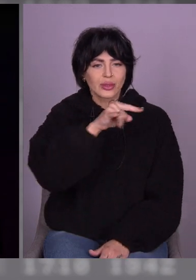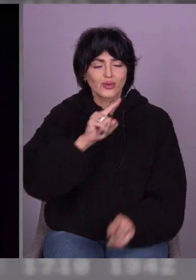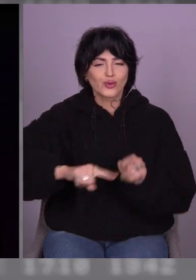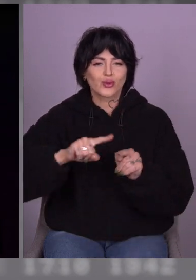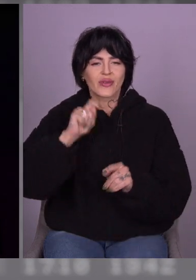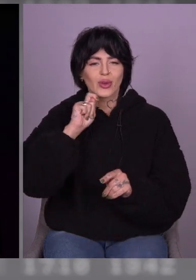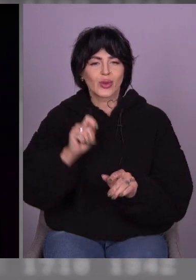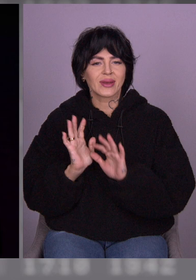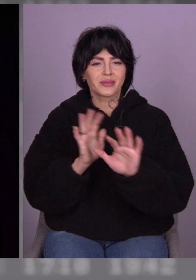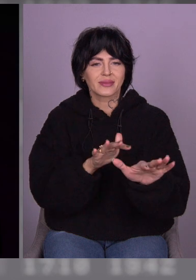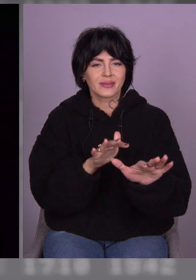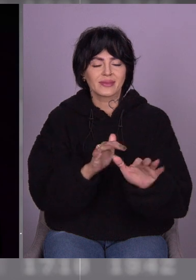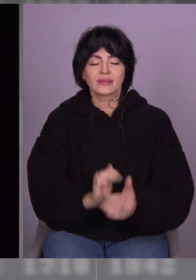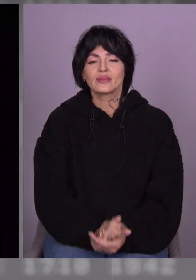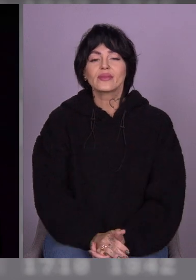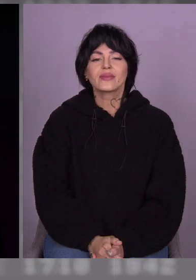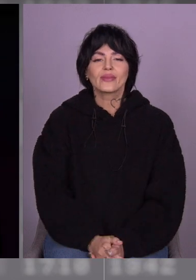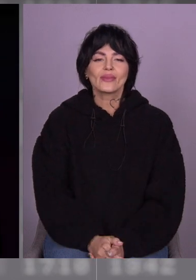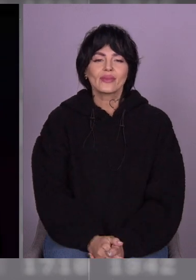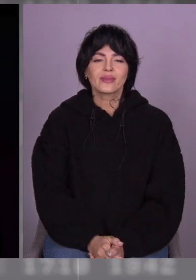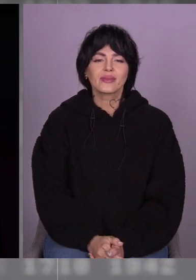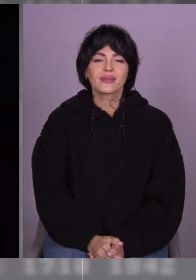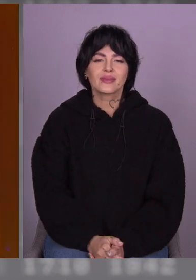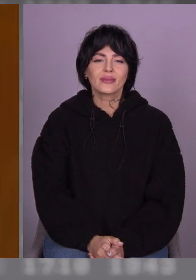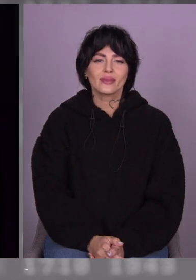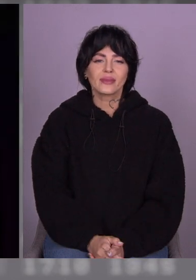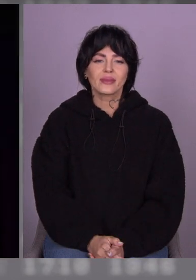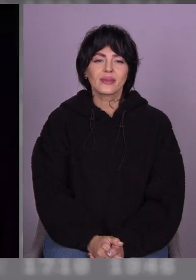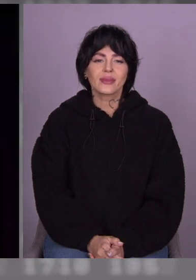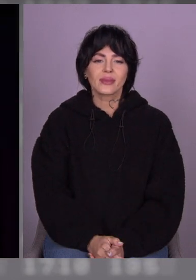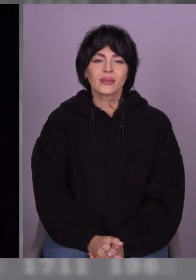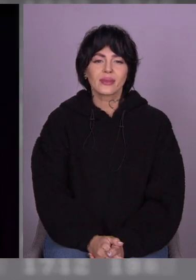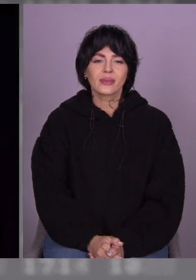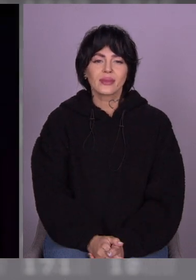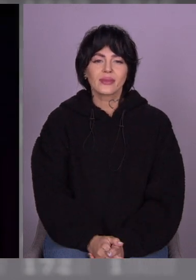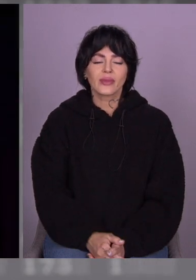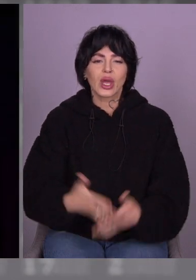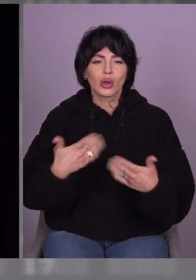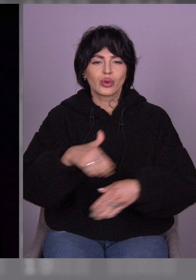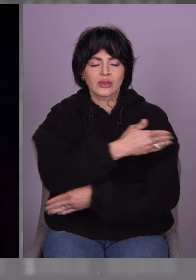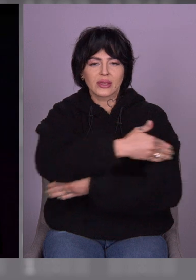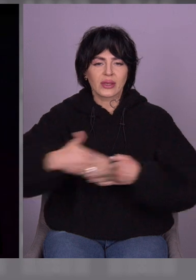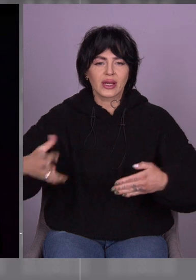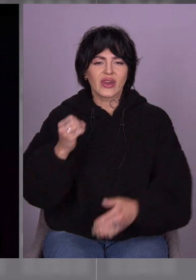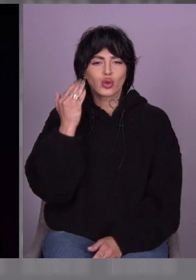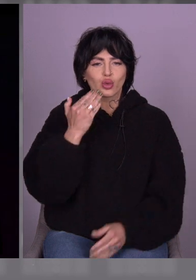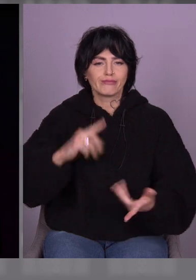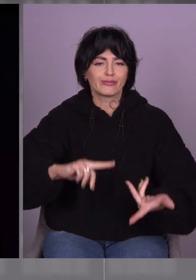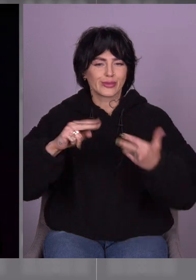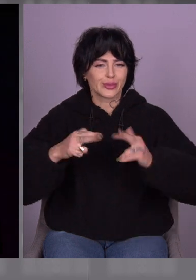вже на румунському кордоні, тут перезмінка,